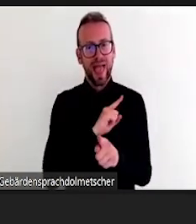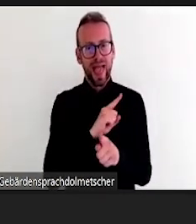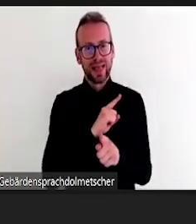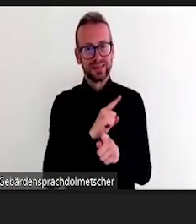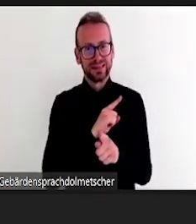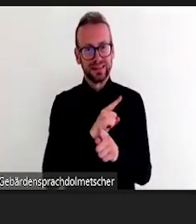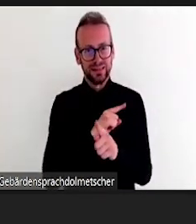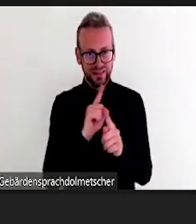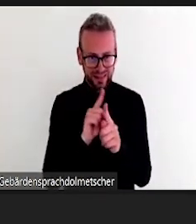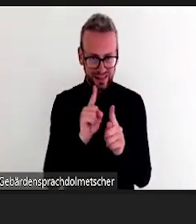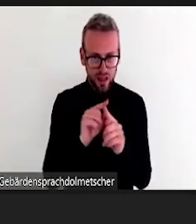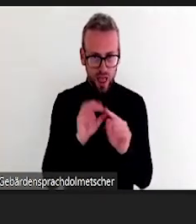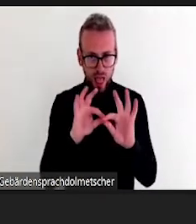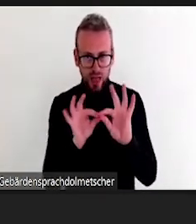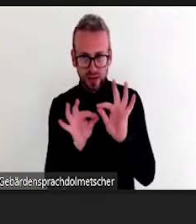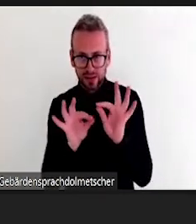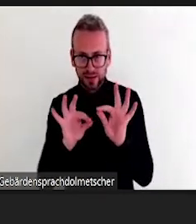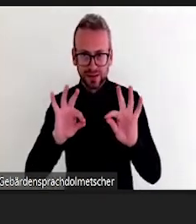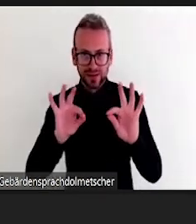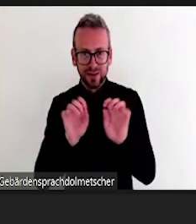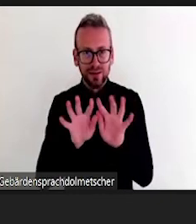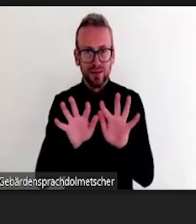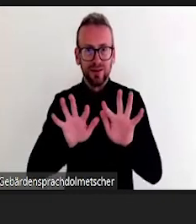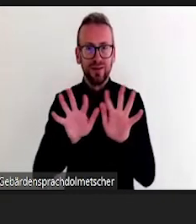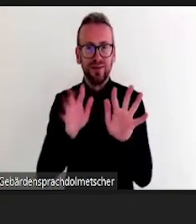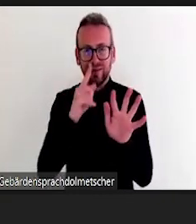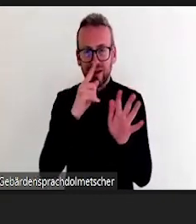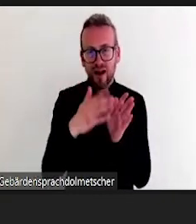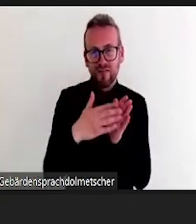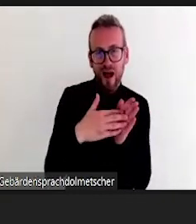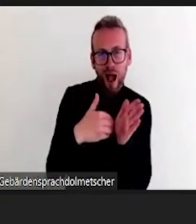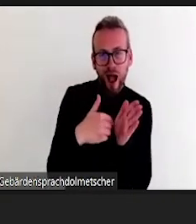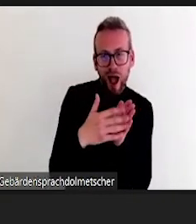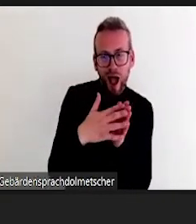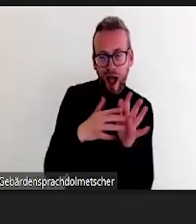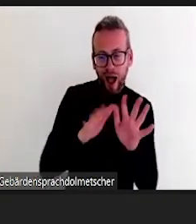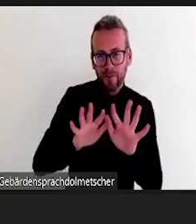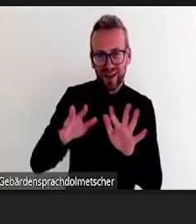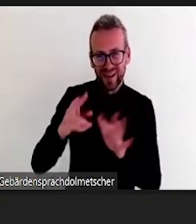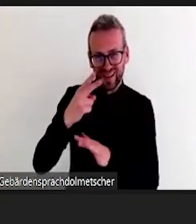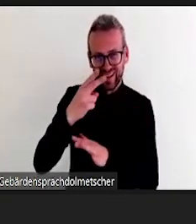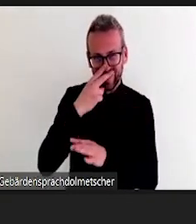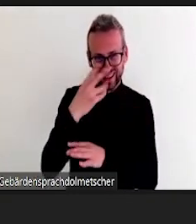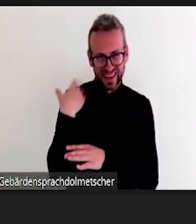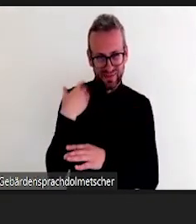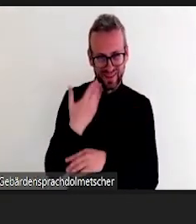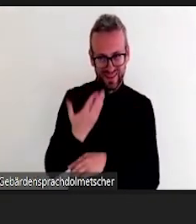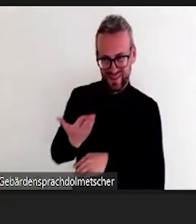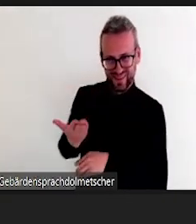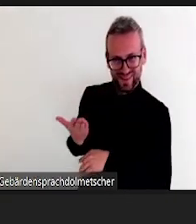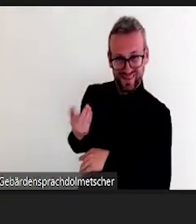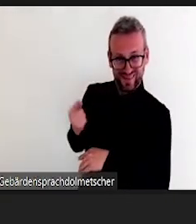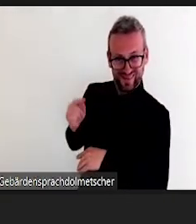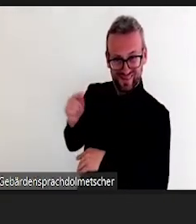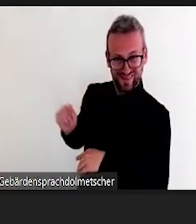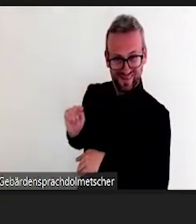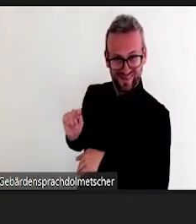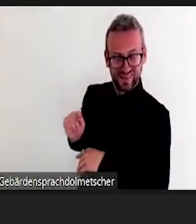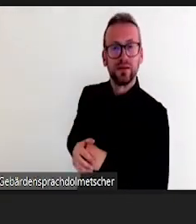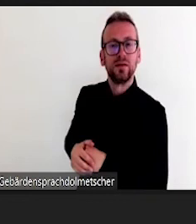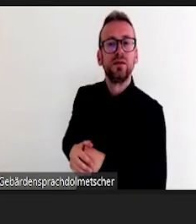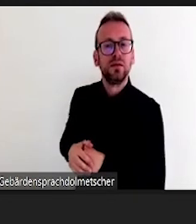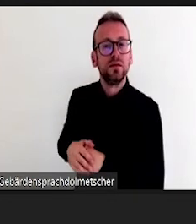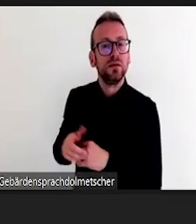hat zum Beispiel gelb und hat dann auf einem Blatt sein Alter, auf einem anderen Blatt sein Studiengang und so weiter. Und das haben dann alle eben in den